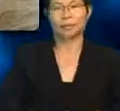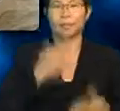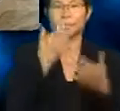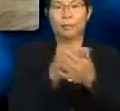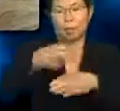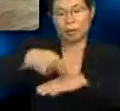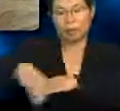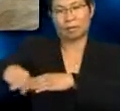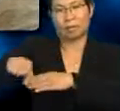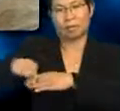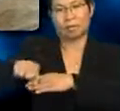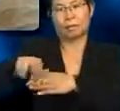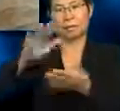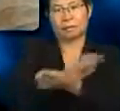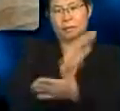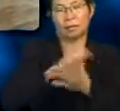menonton!